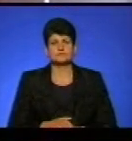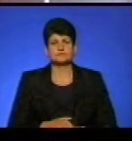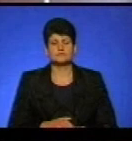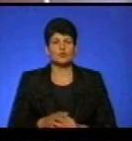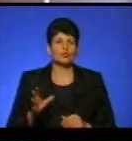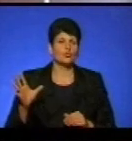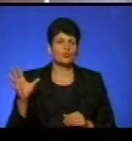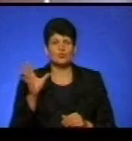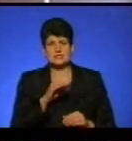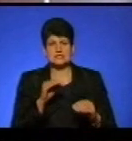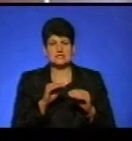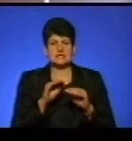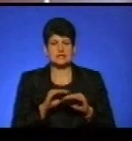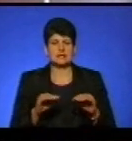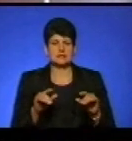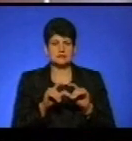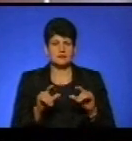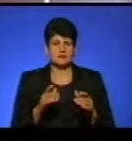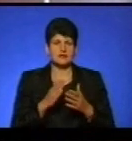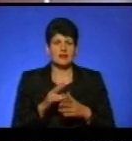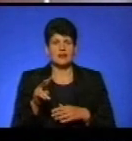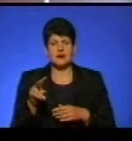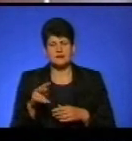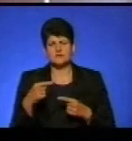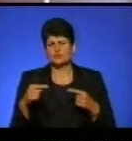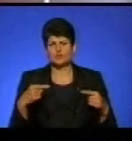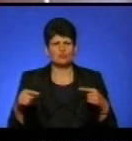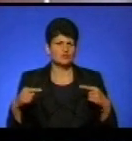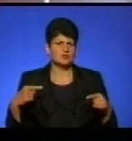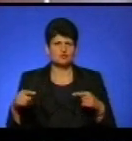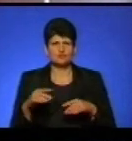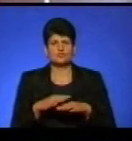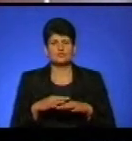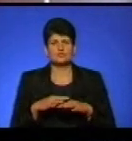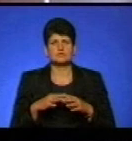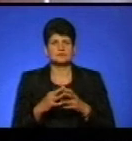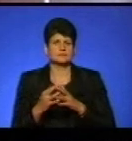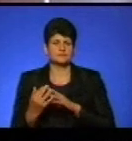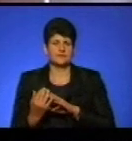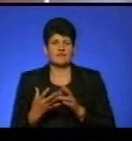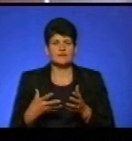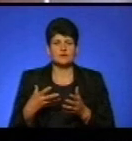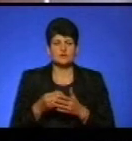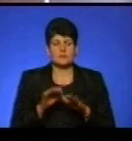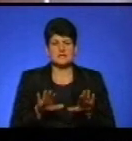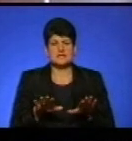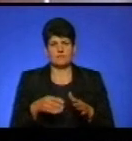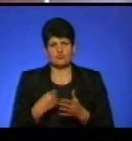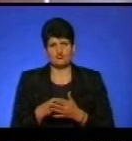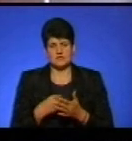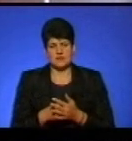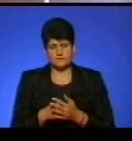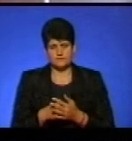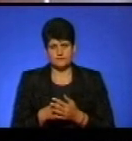Усі дошкільні заклади, чи вони знаходяться в Ланівцях, чи будь-якому іншому населеному пункті, фінансуються з місцевих бюджетів.